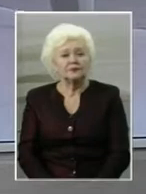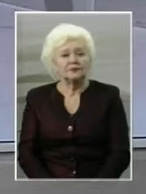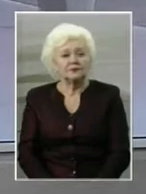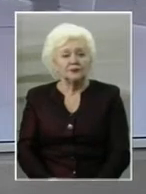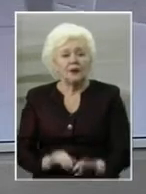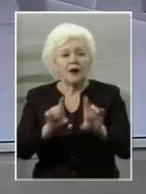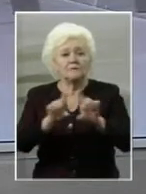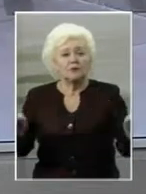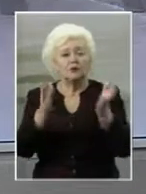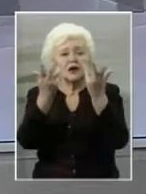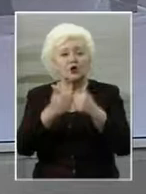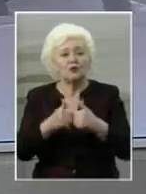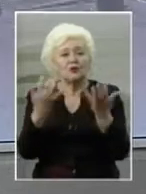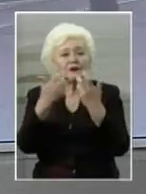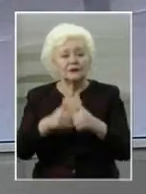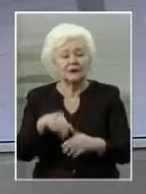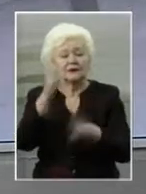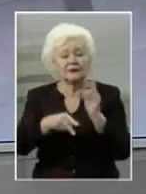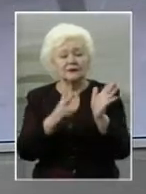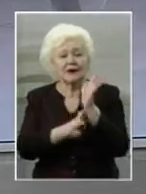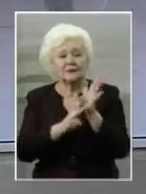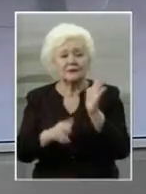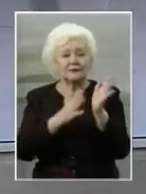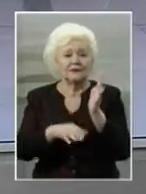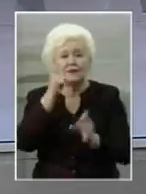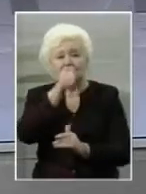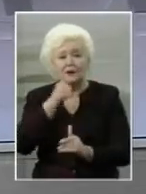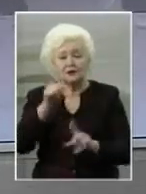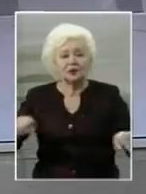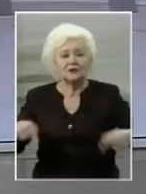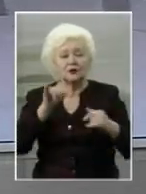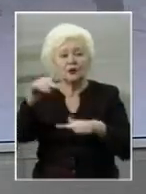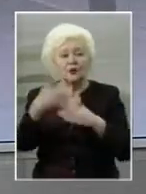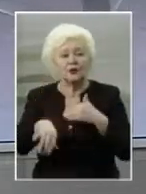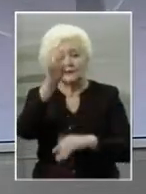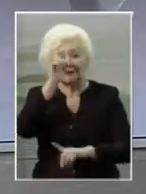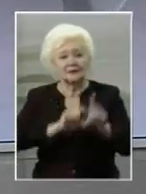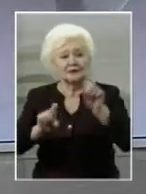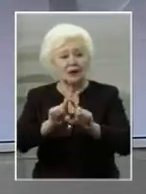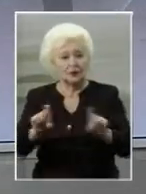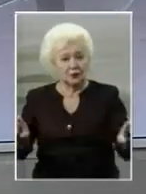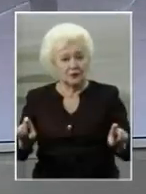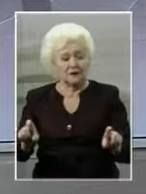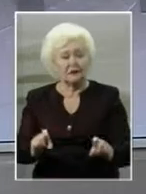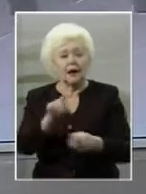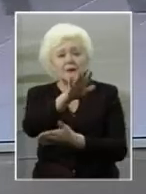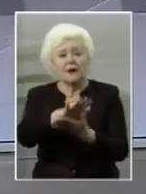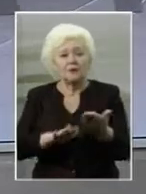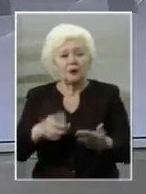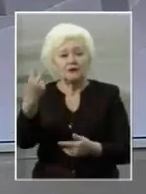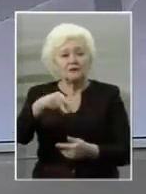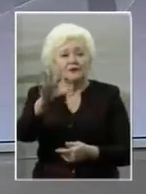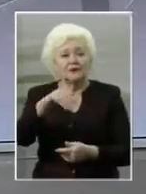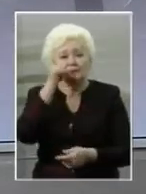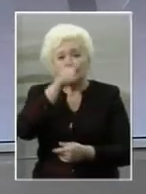Музей комп'ютерної техніки кінця 80-х та 90-х років створили у Херсонському державному університеті. Протягом 25